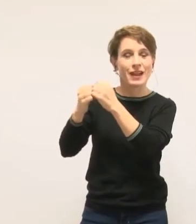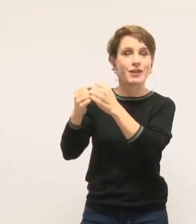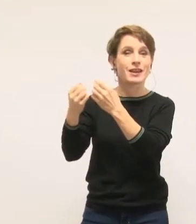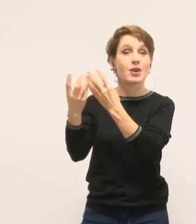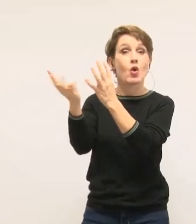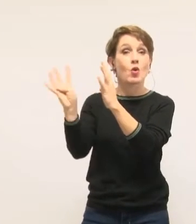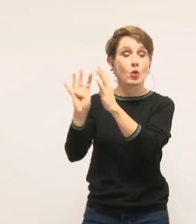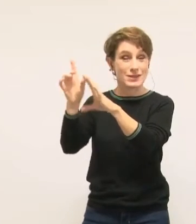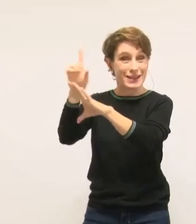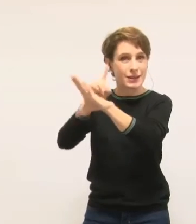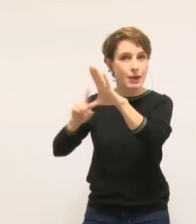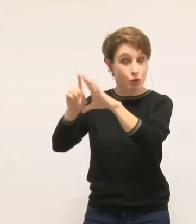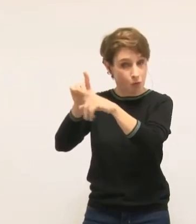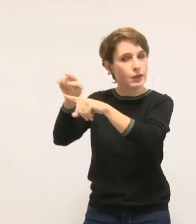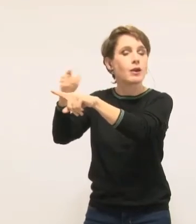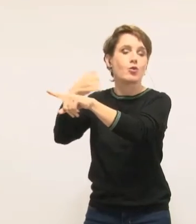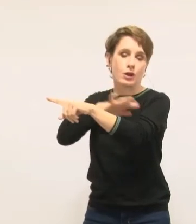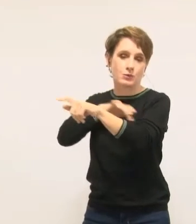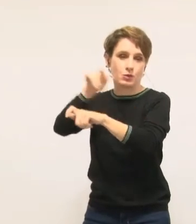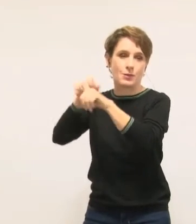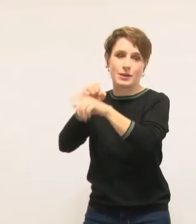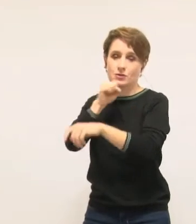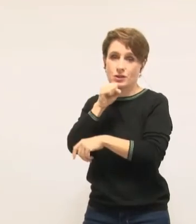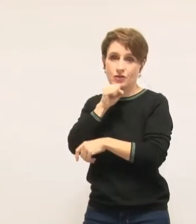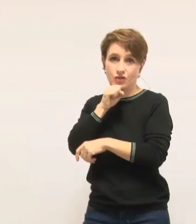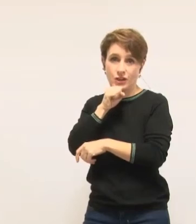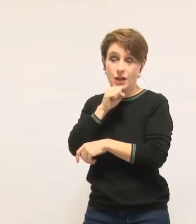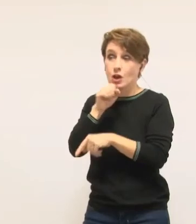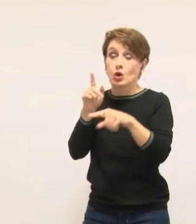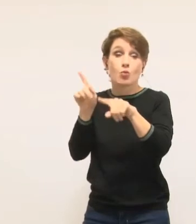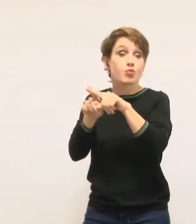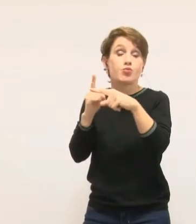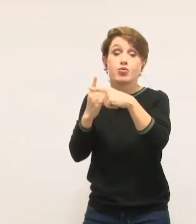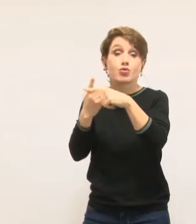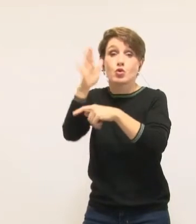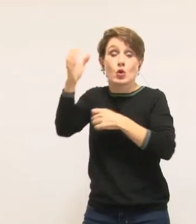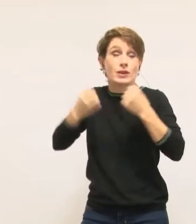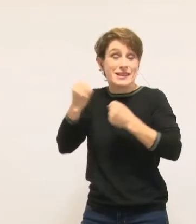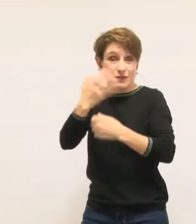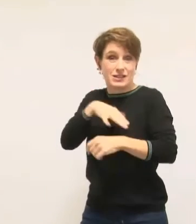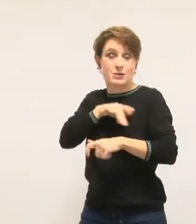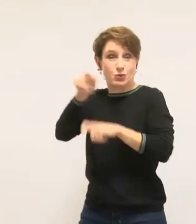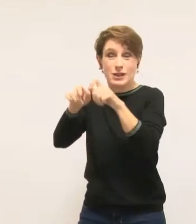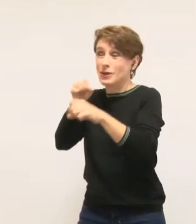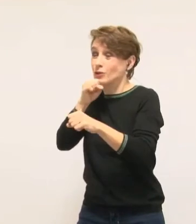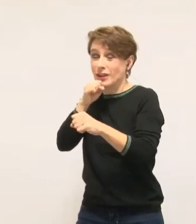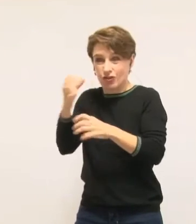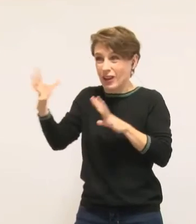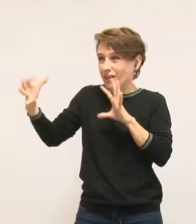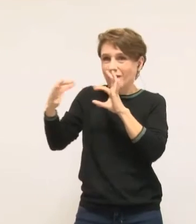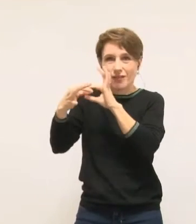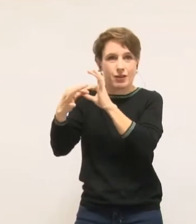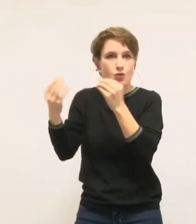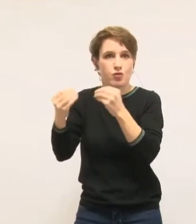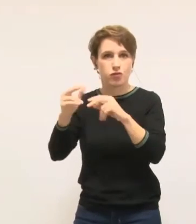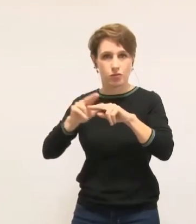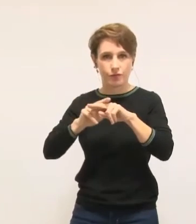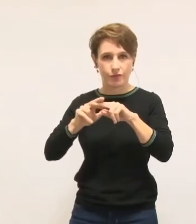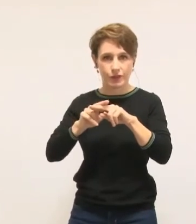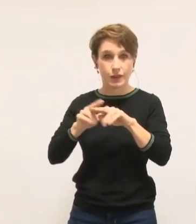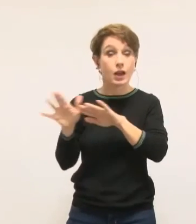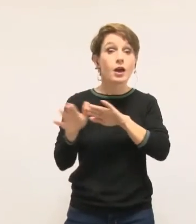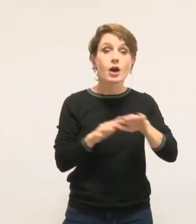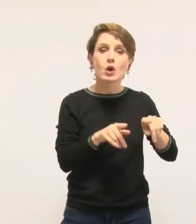et de l'ensemble des acteurs en charge des personnes âgées. Enfin, nous n'avons dans cette délibération aucun élément